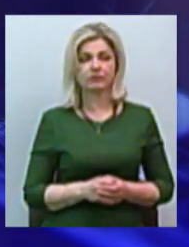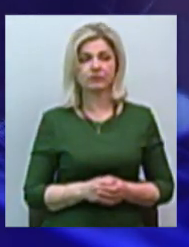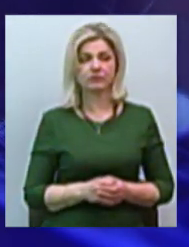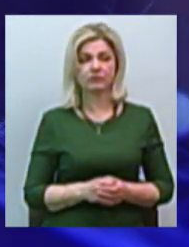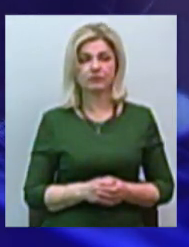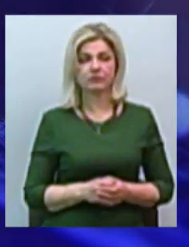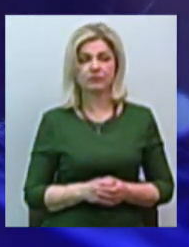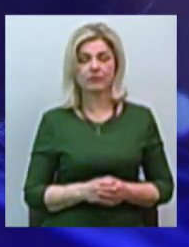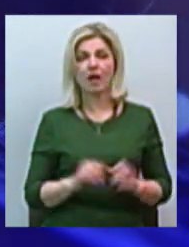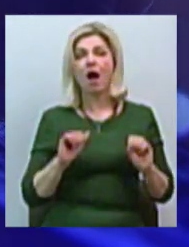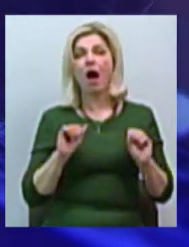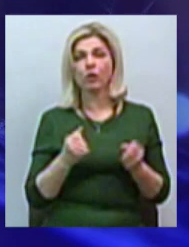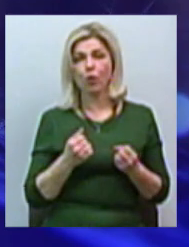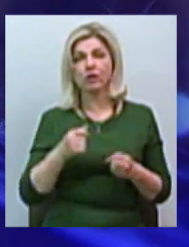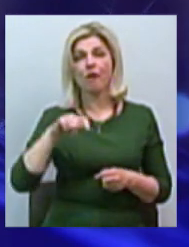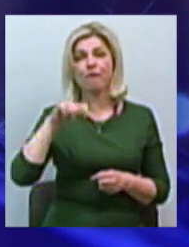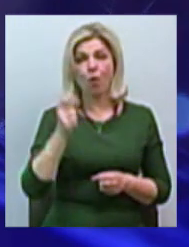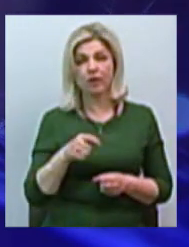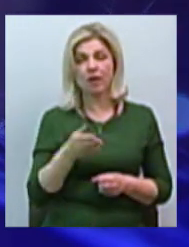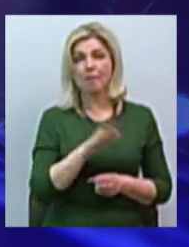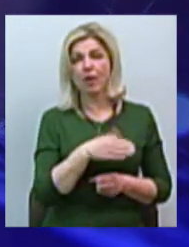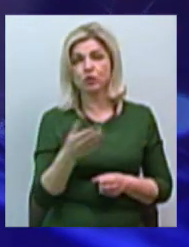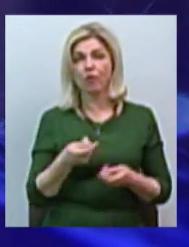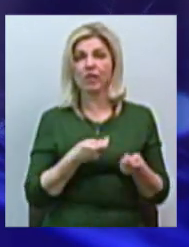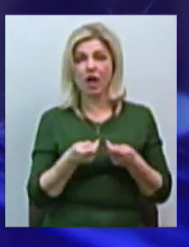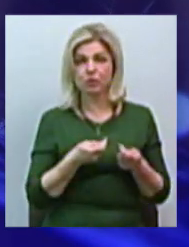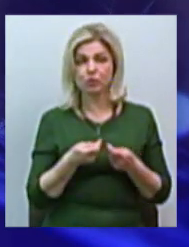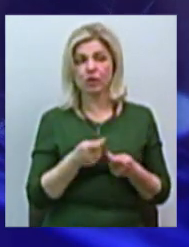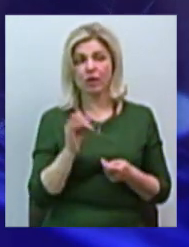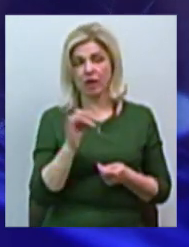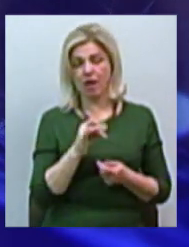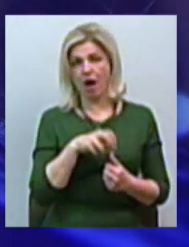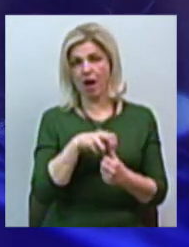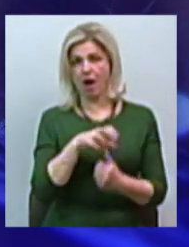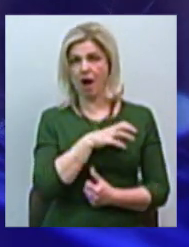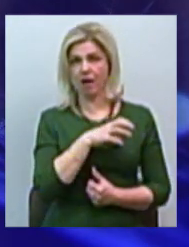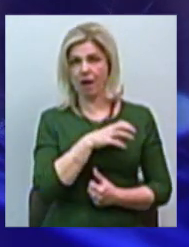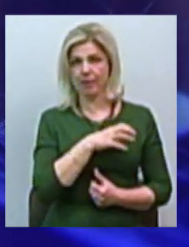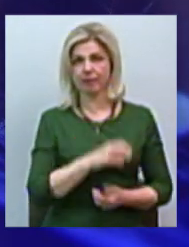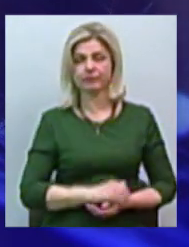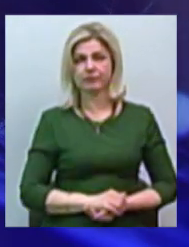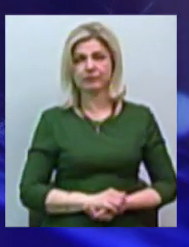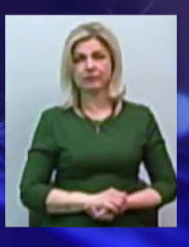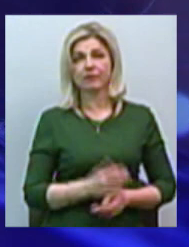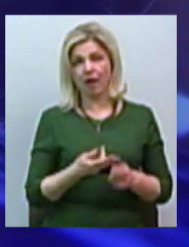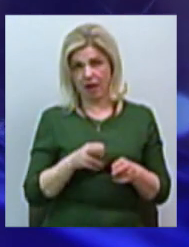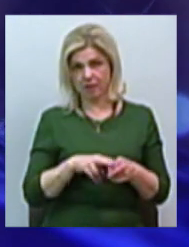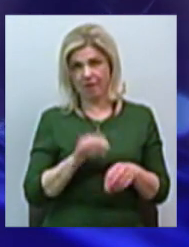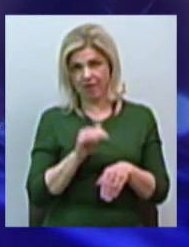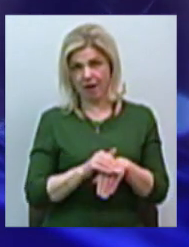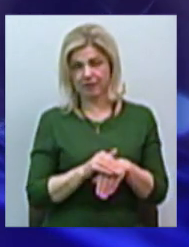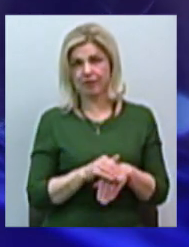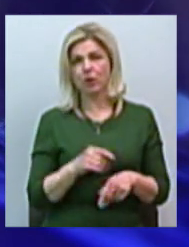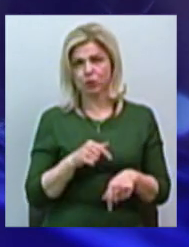холодні войны между властью і олигархами. Ну, це факт. Це